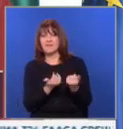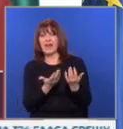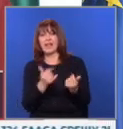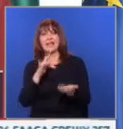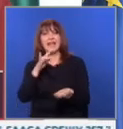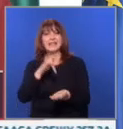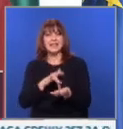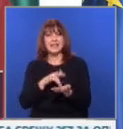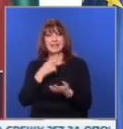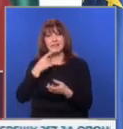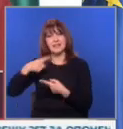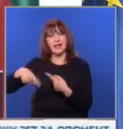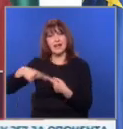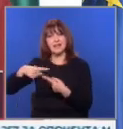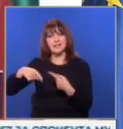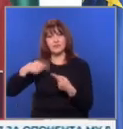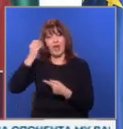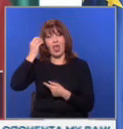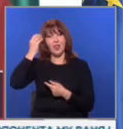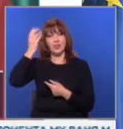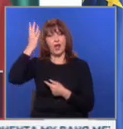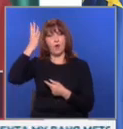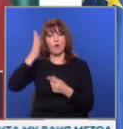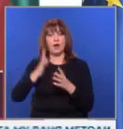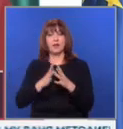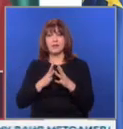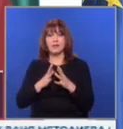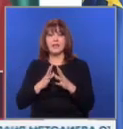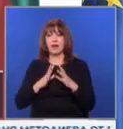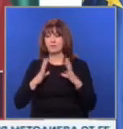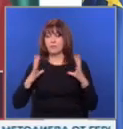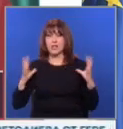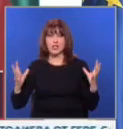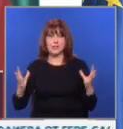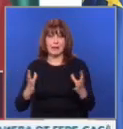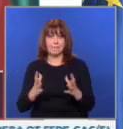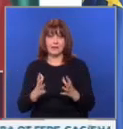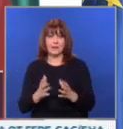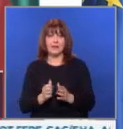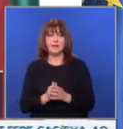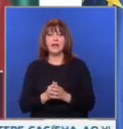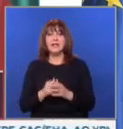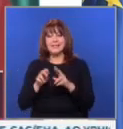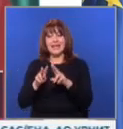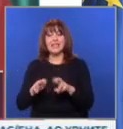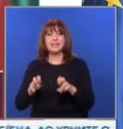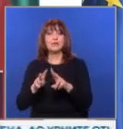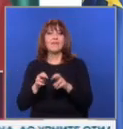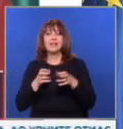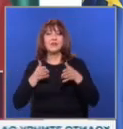за развитие на наука от световен мащап. А с научно-исследователският кораб,